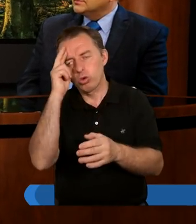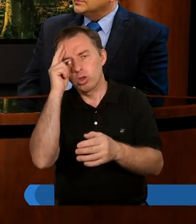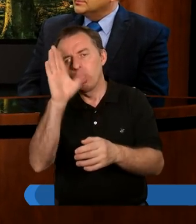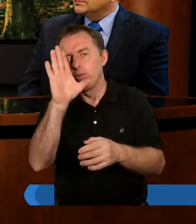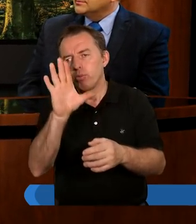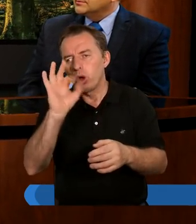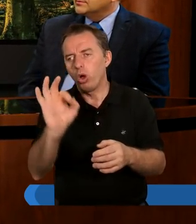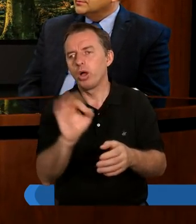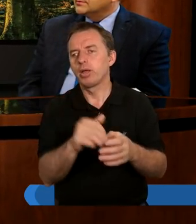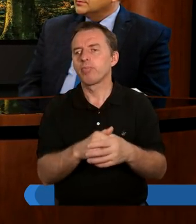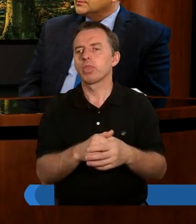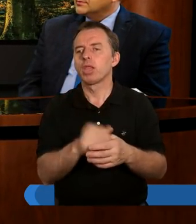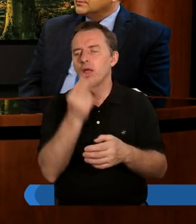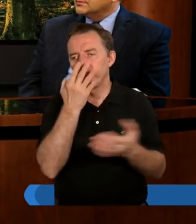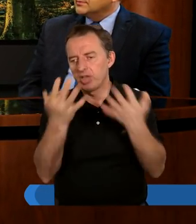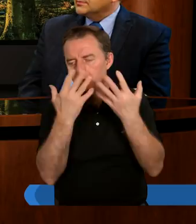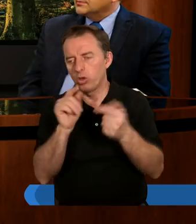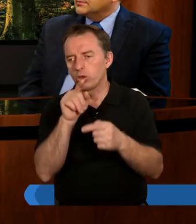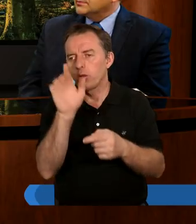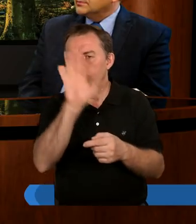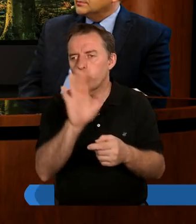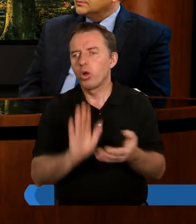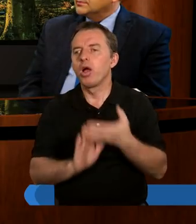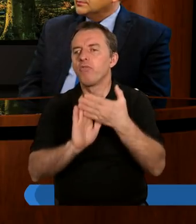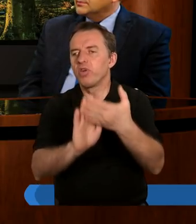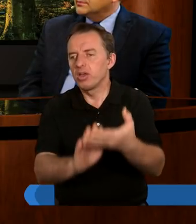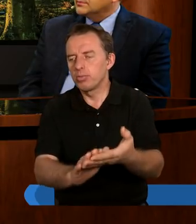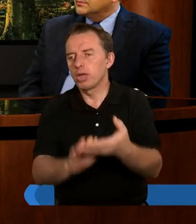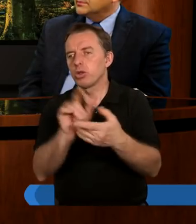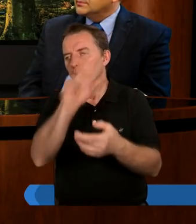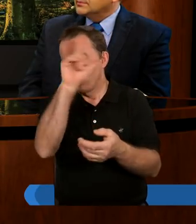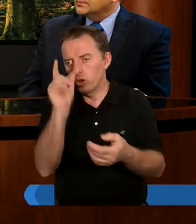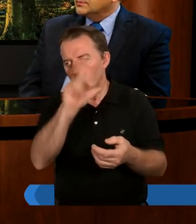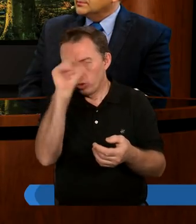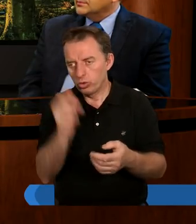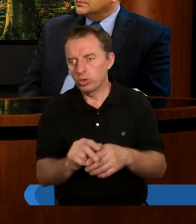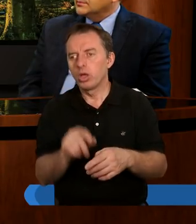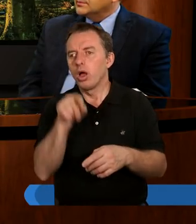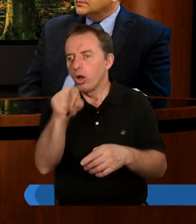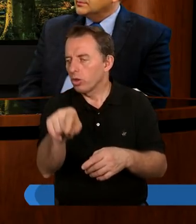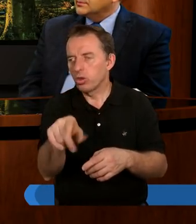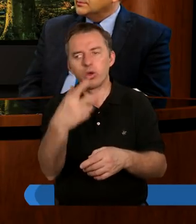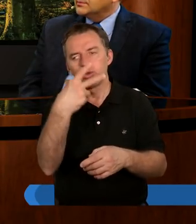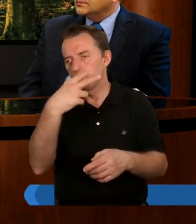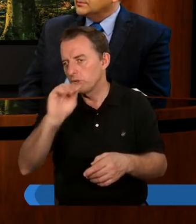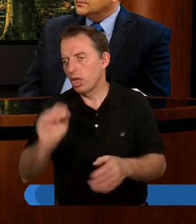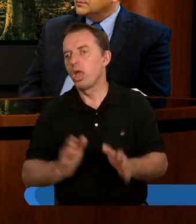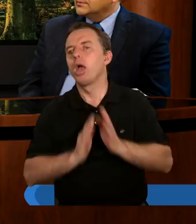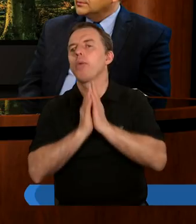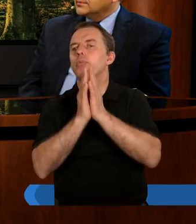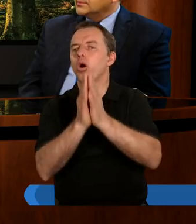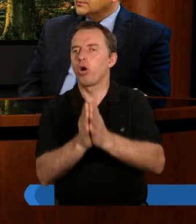bo wygląda na to, że Bóg wybacza tym ludziom, pomimo tego, że ludzie jeszcze o to nie poprosili.